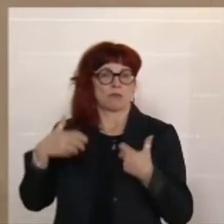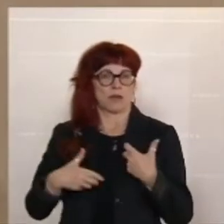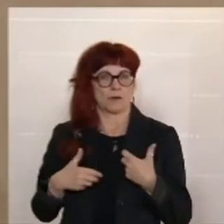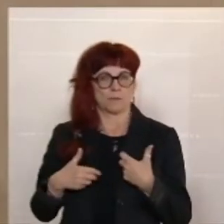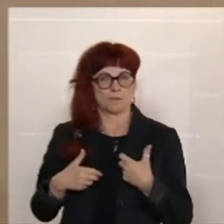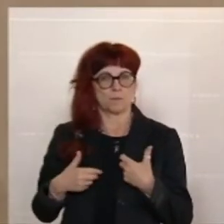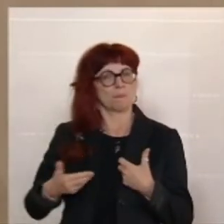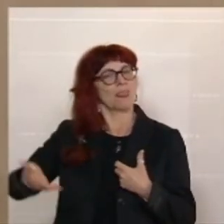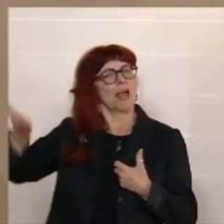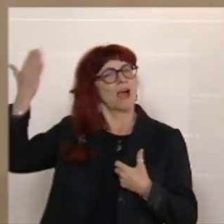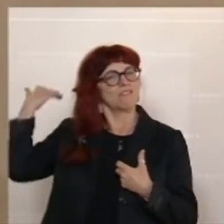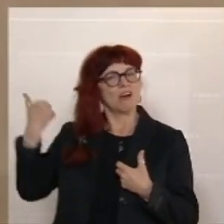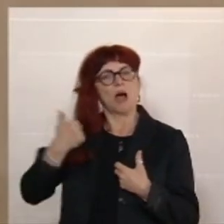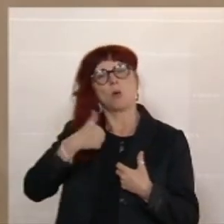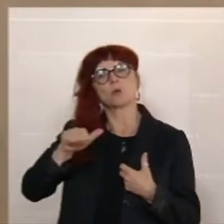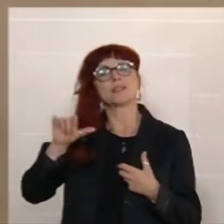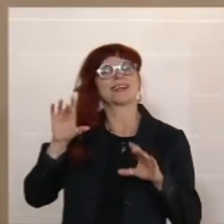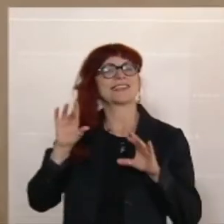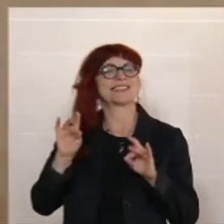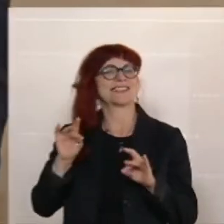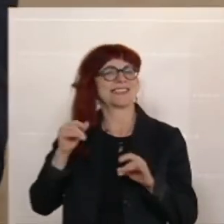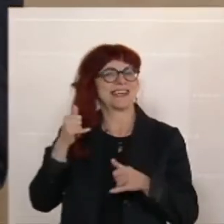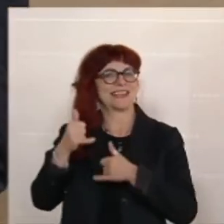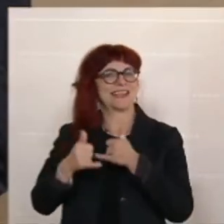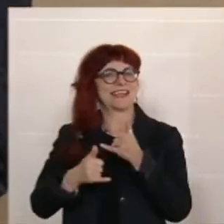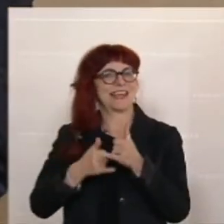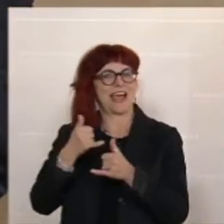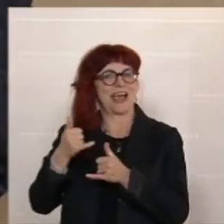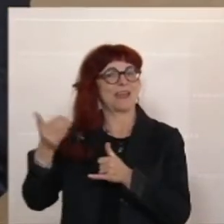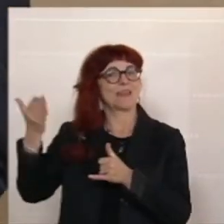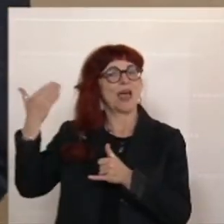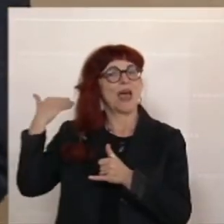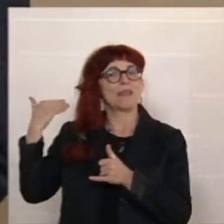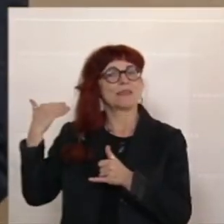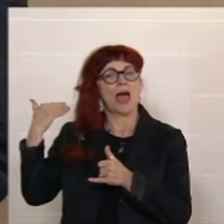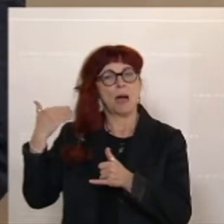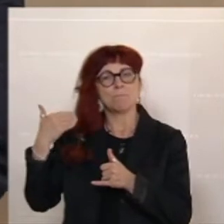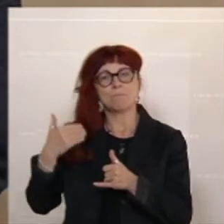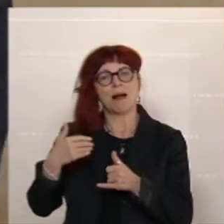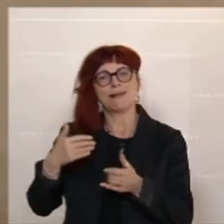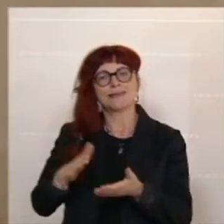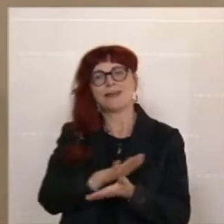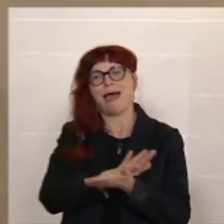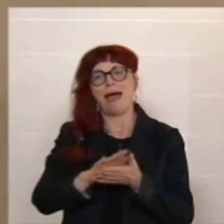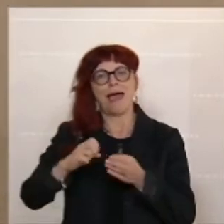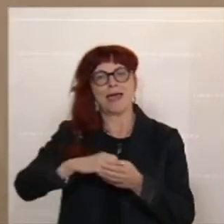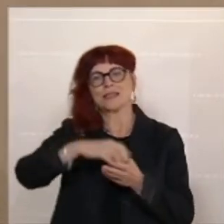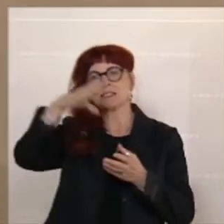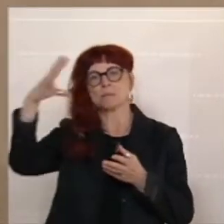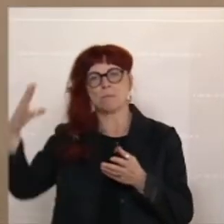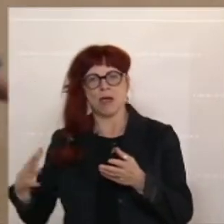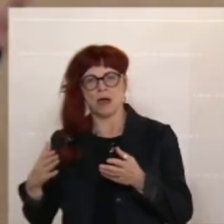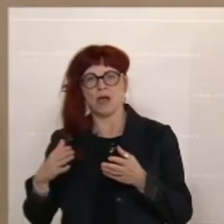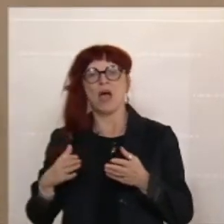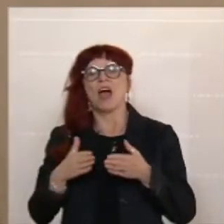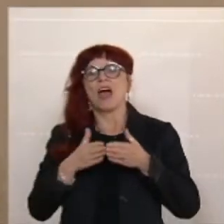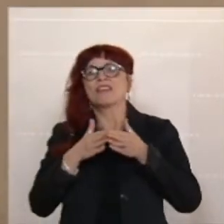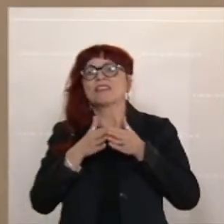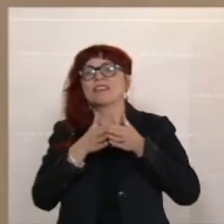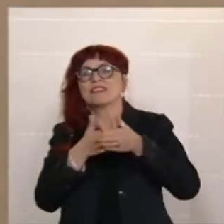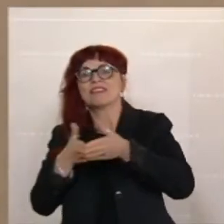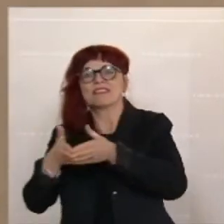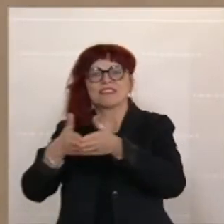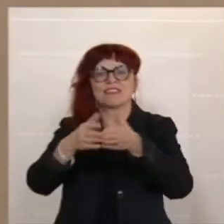Jahren ein Eisberg die Titanic aufgerissen hat, gab es einen Kapitän, der lässt das